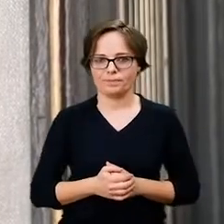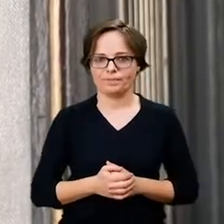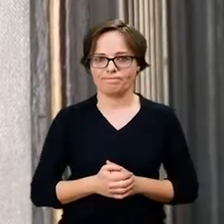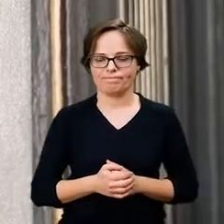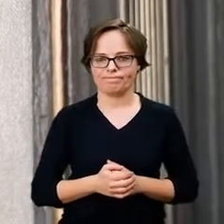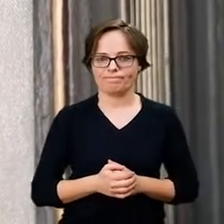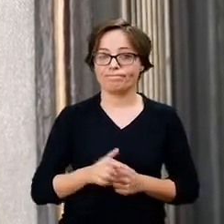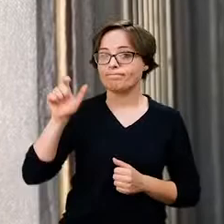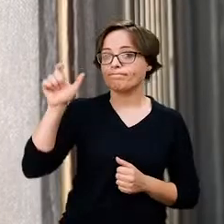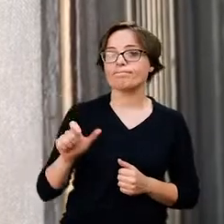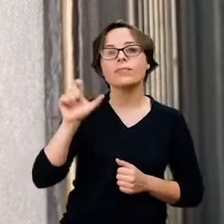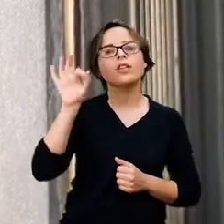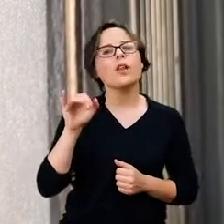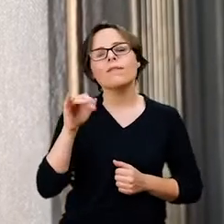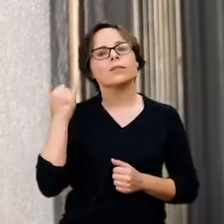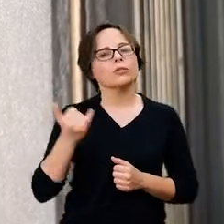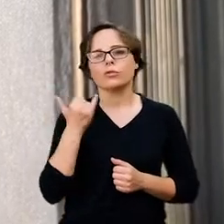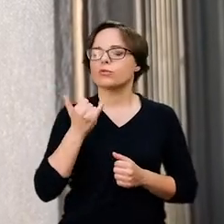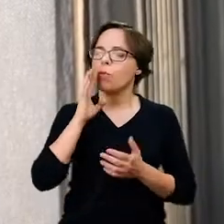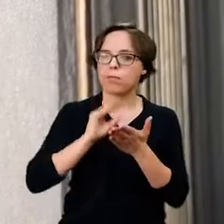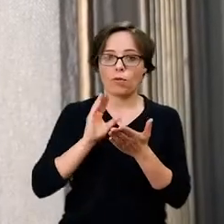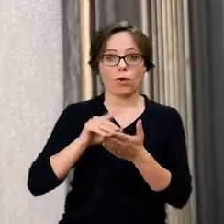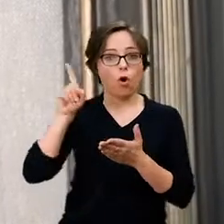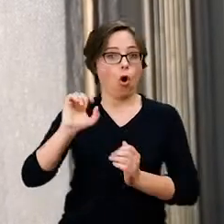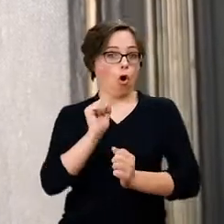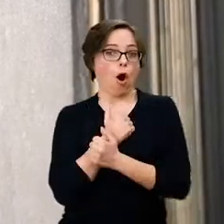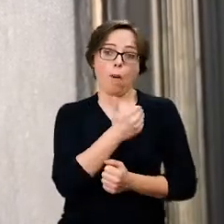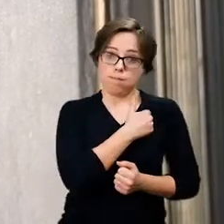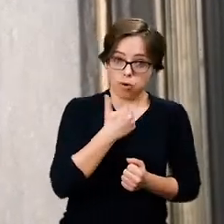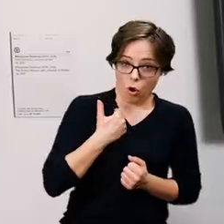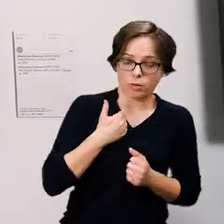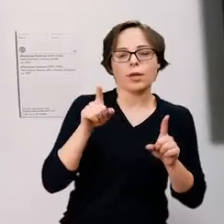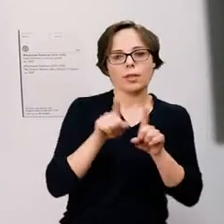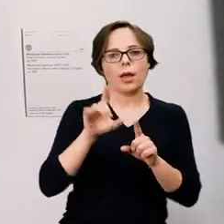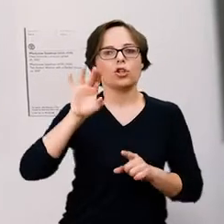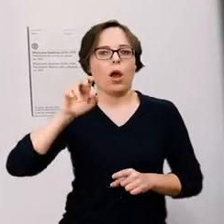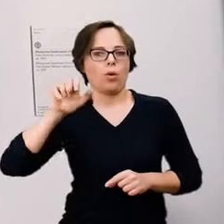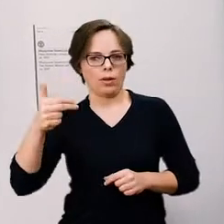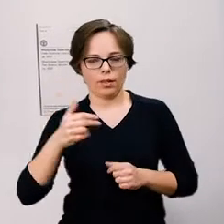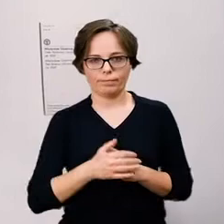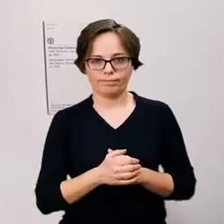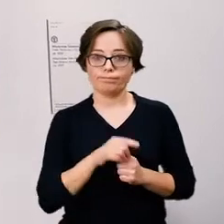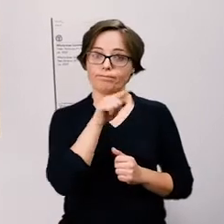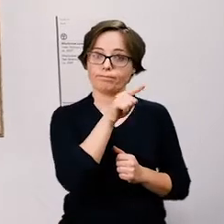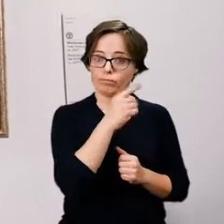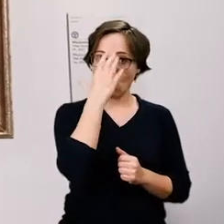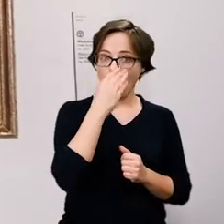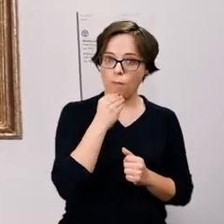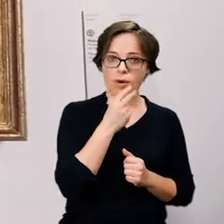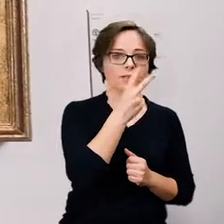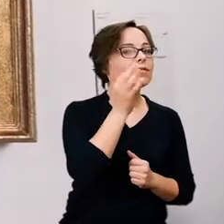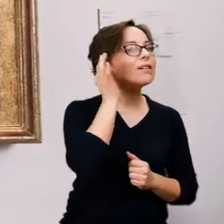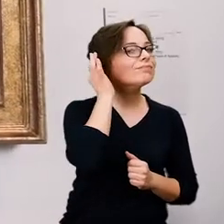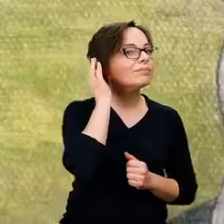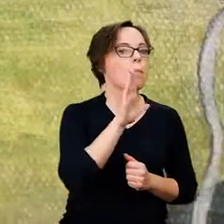Jak mawiał Ślewiński, kocham Polskę i Gogena. Dwie bretonki z koszem jabłek pod względem